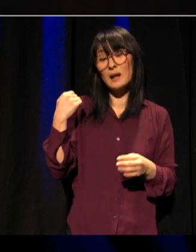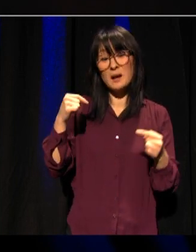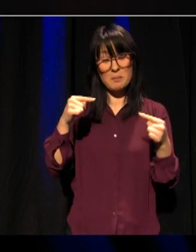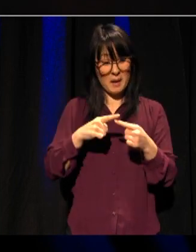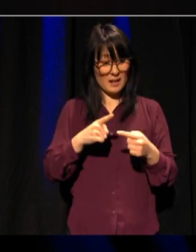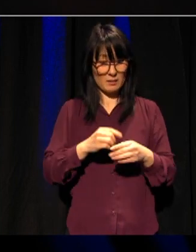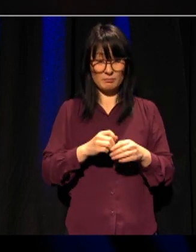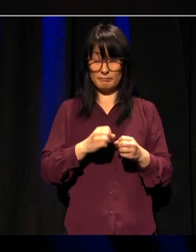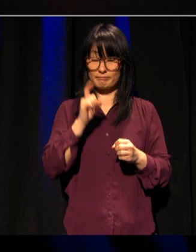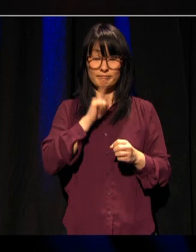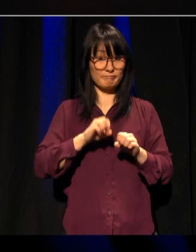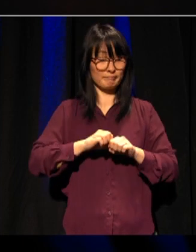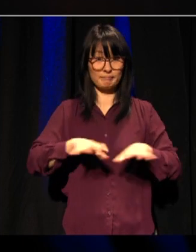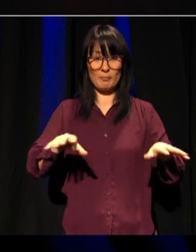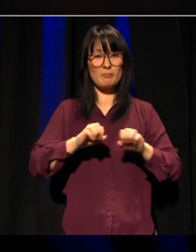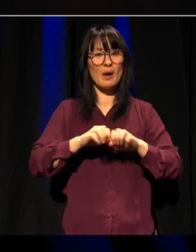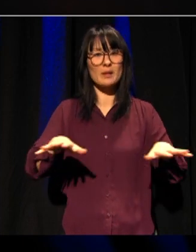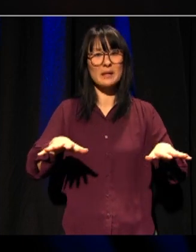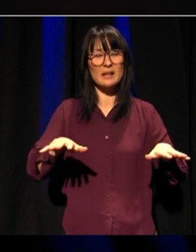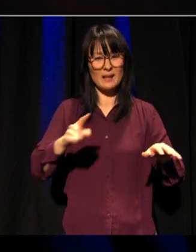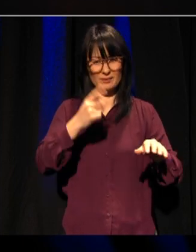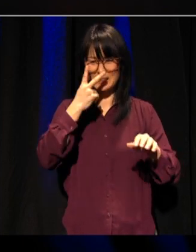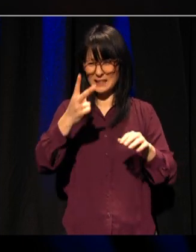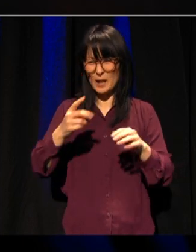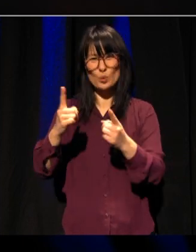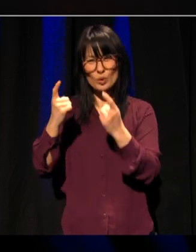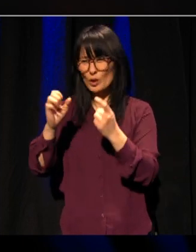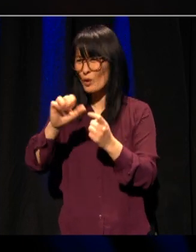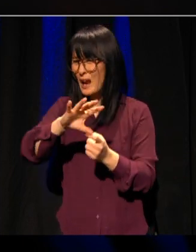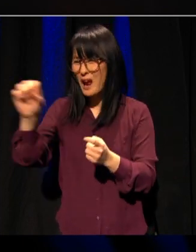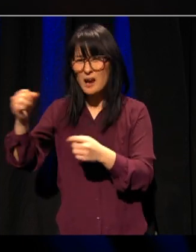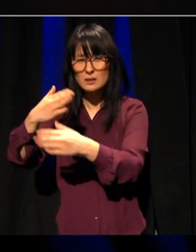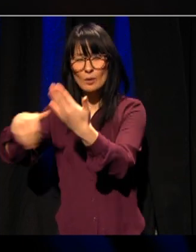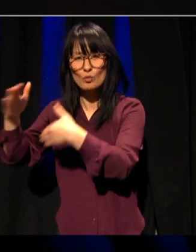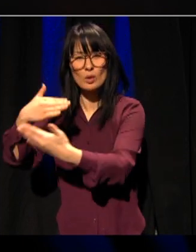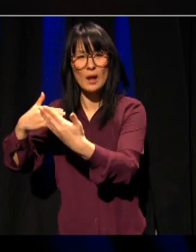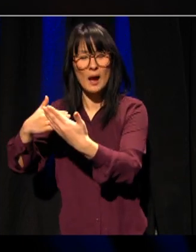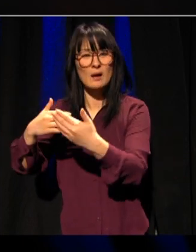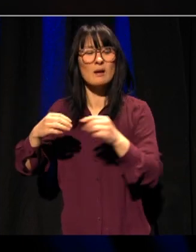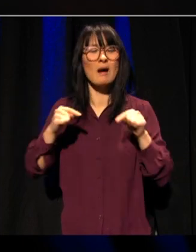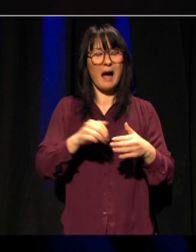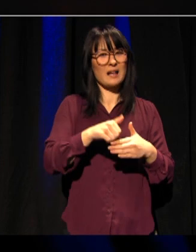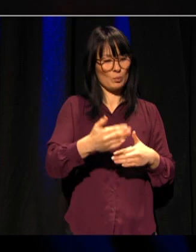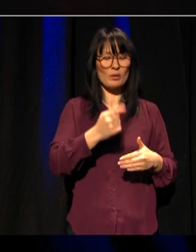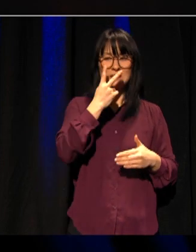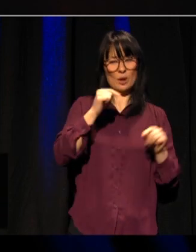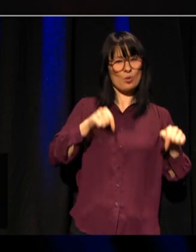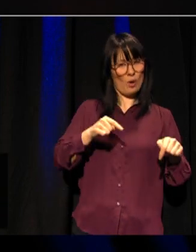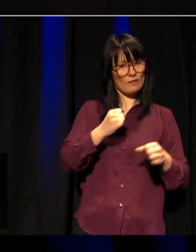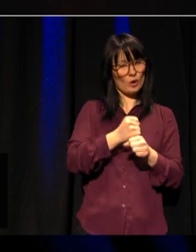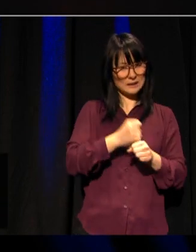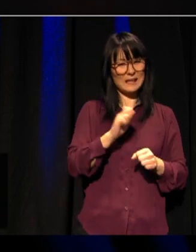pandemi som har skapt enorme utfordringer for hele samfunnet, er vår rolle viktigere enn noen gang.